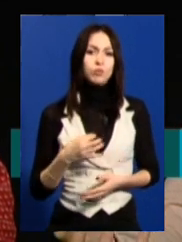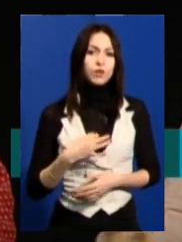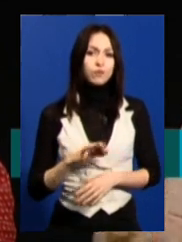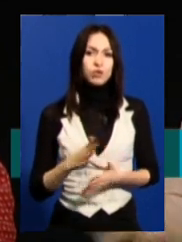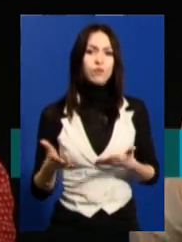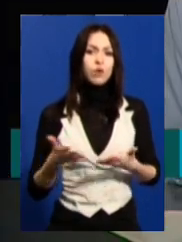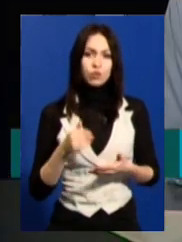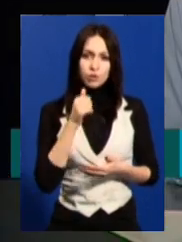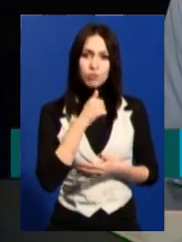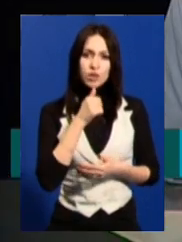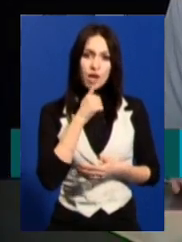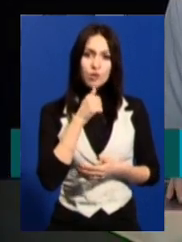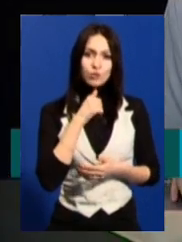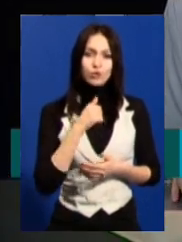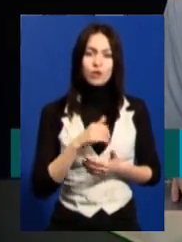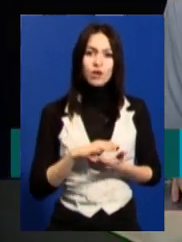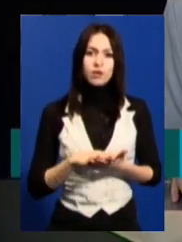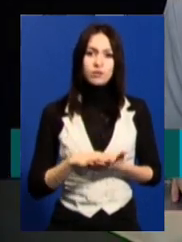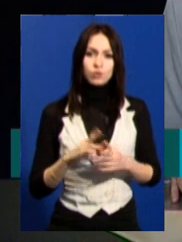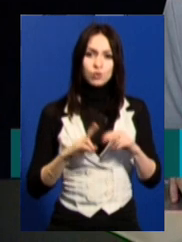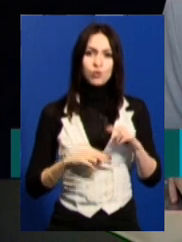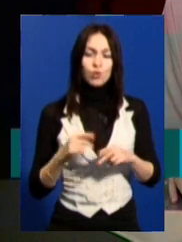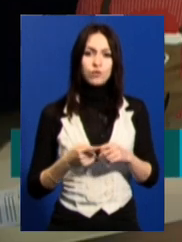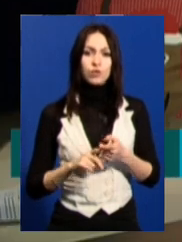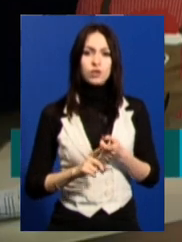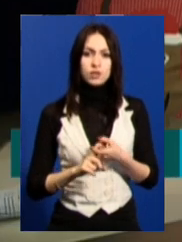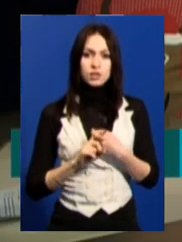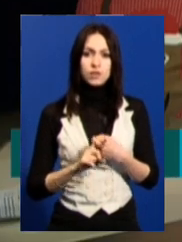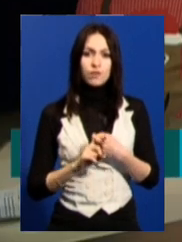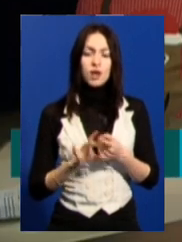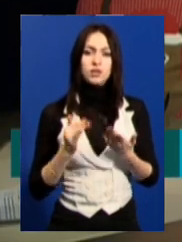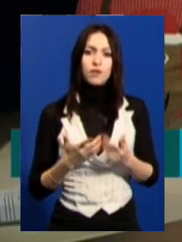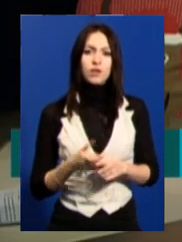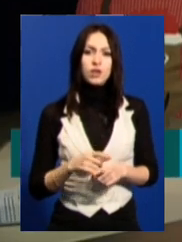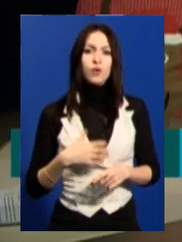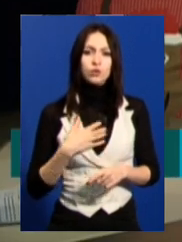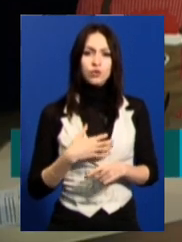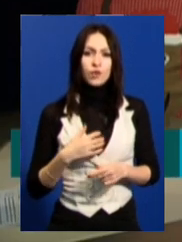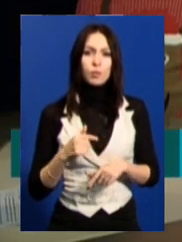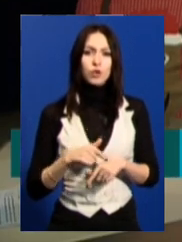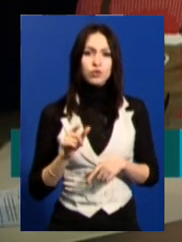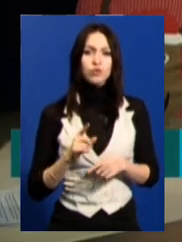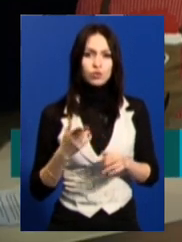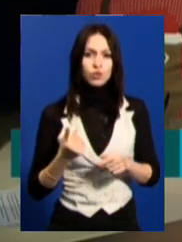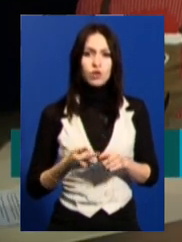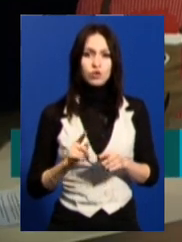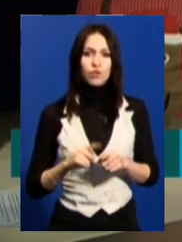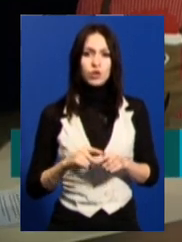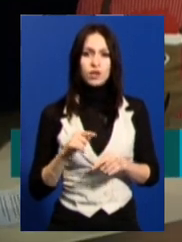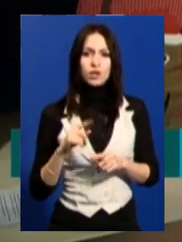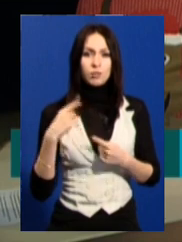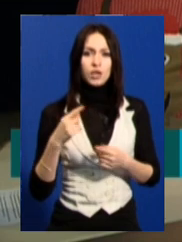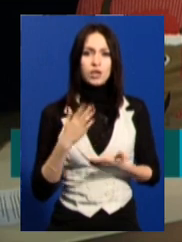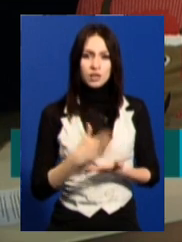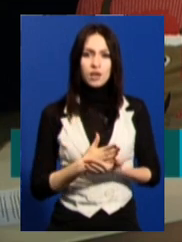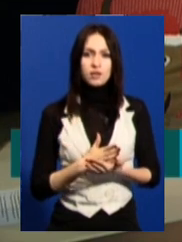які намагаються побудувати ці зв'язки. Ну, і, мабуть, було дуже важливо відчути, що такі самі божевільні, вони